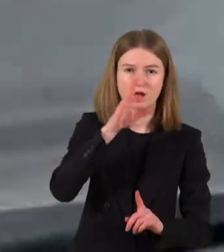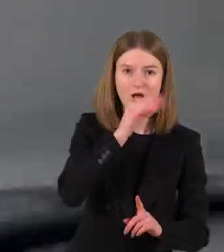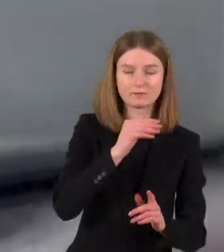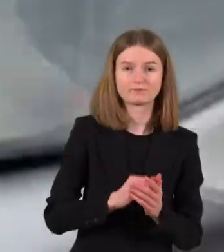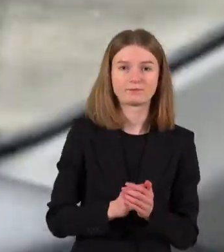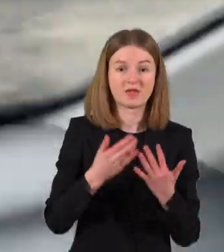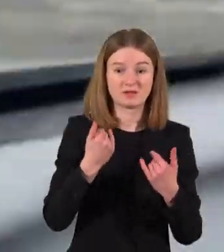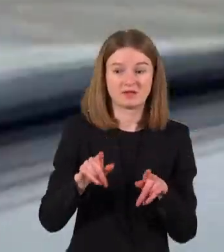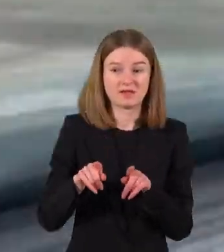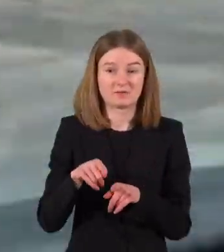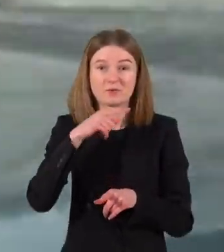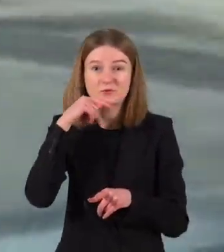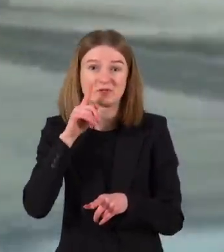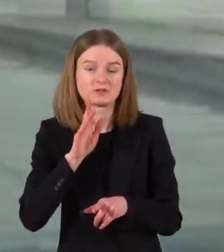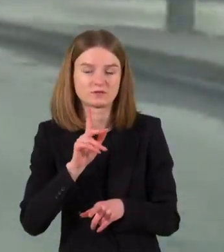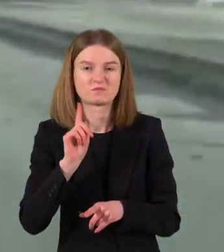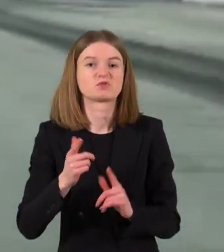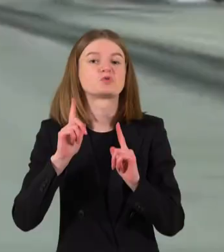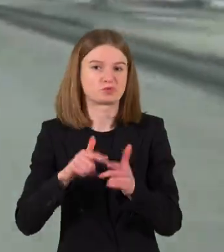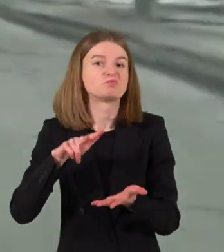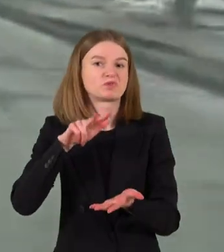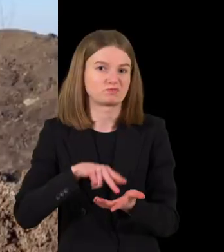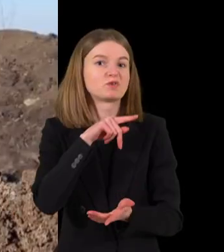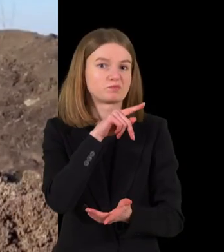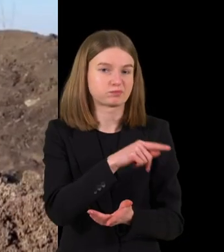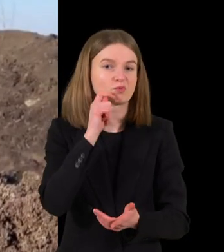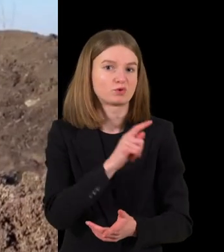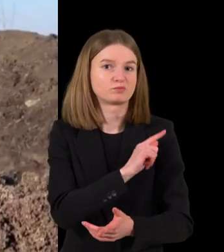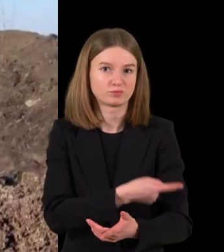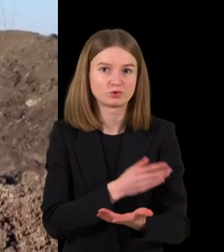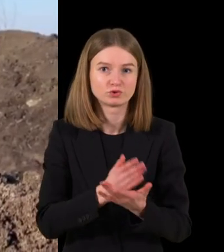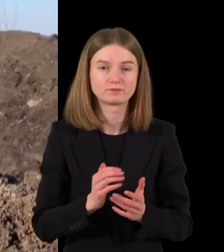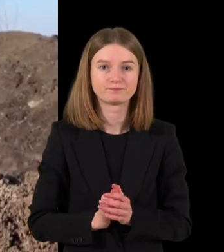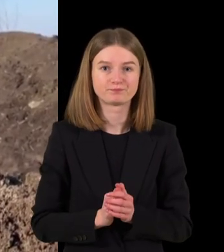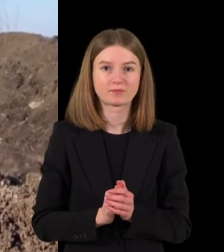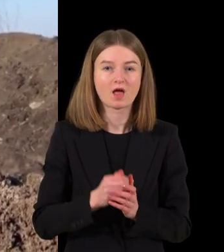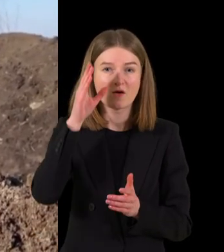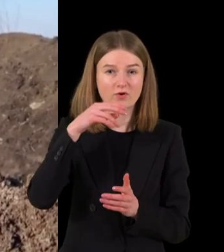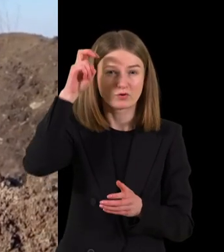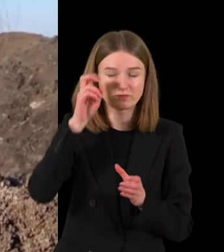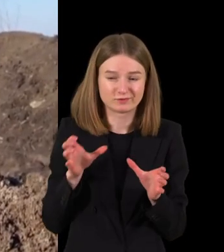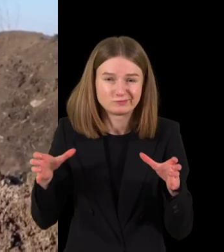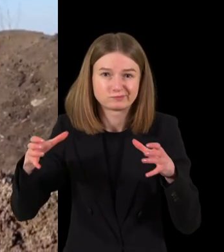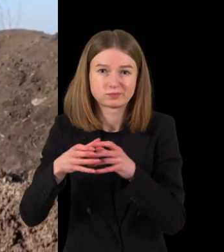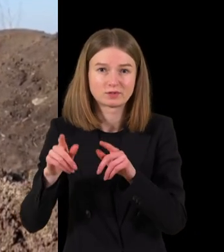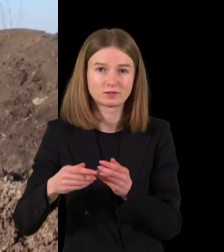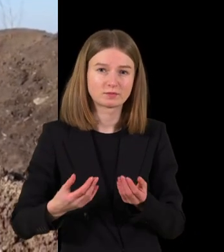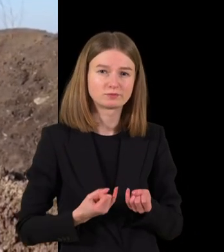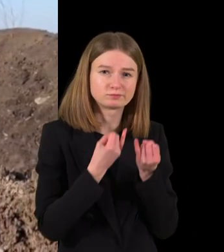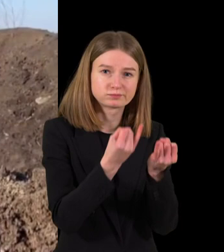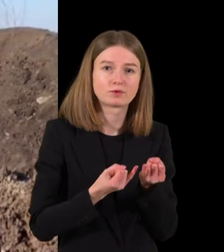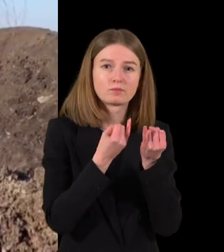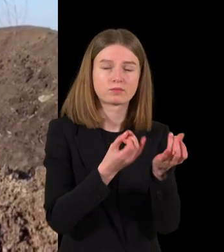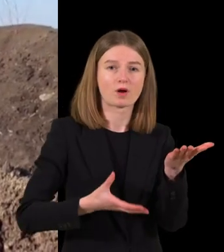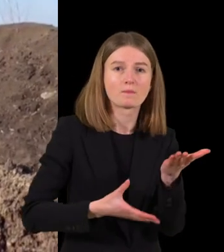nenori, pripažįsta net gerų su karo korespondentai. Susitelkus vakarams pradėjus tekėti humanitarinės pagalbos rautui